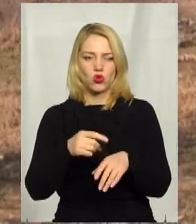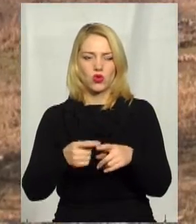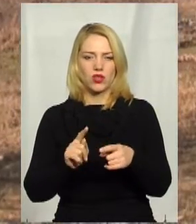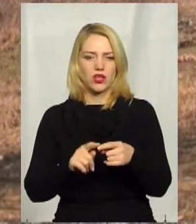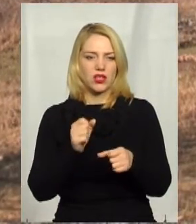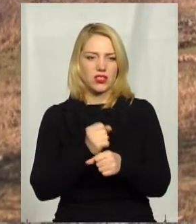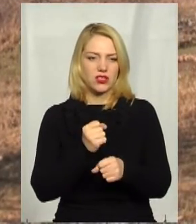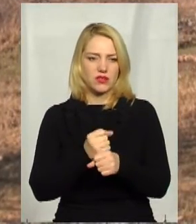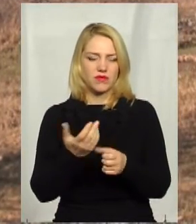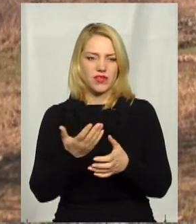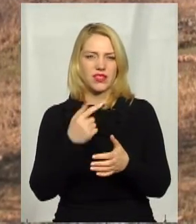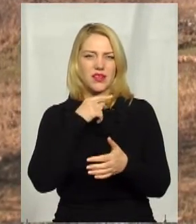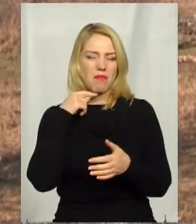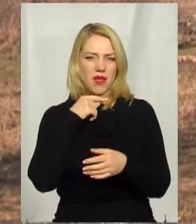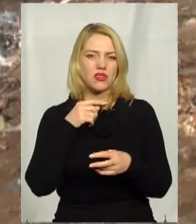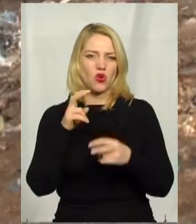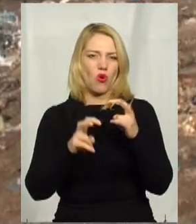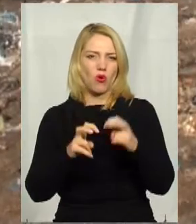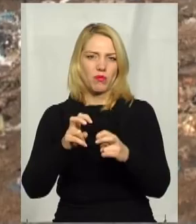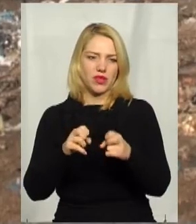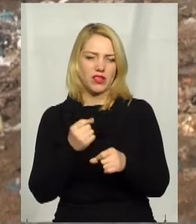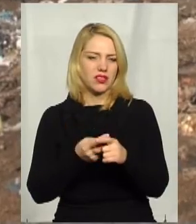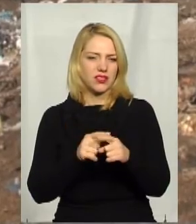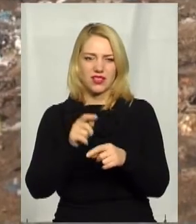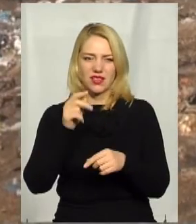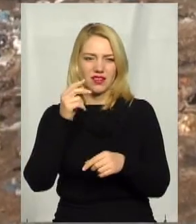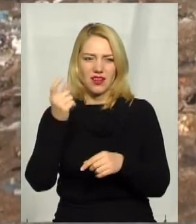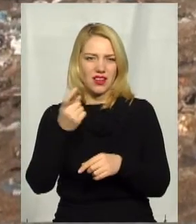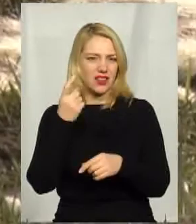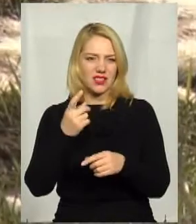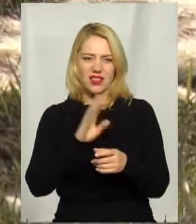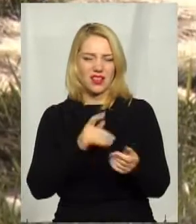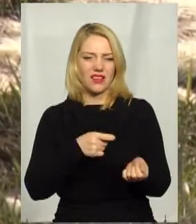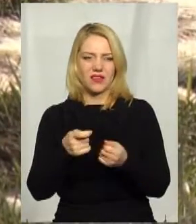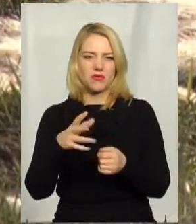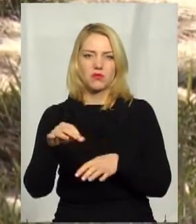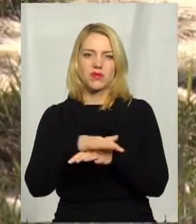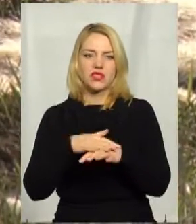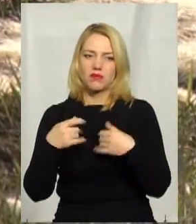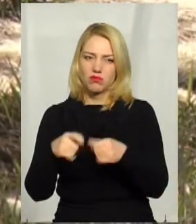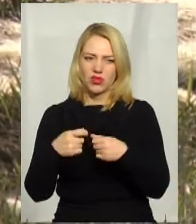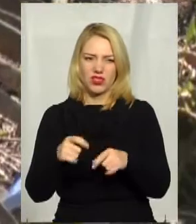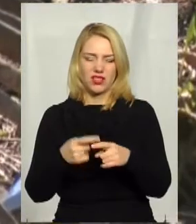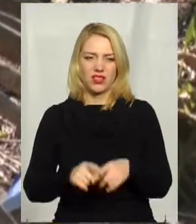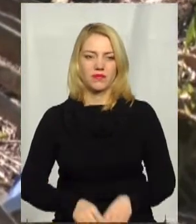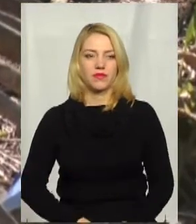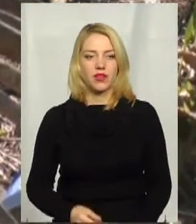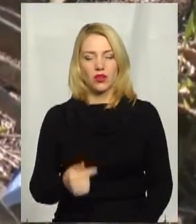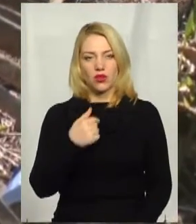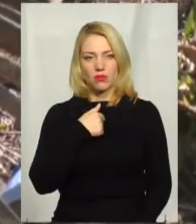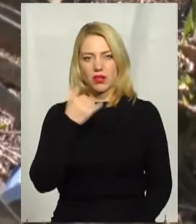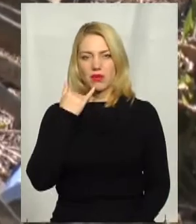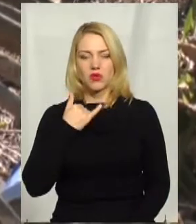зроблено, це якийсь м'ясокубінат. Це дядько не вивезе, бо він все на базарі продає. До мене подзвонив